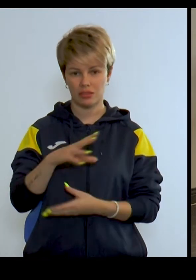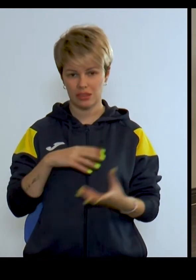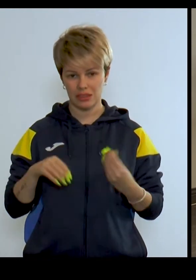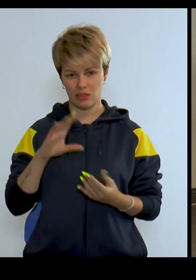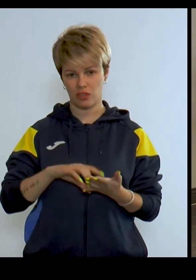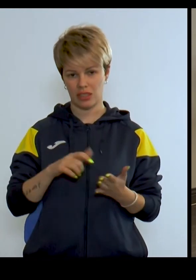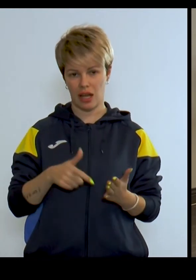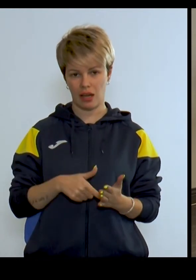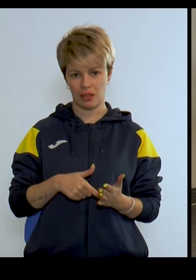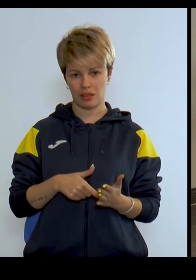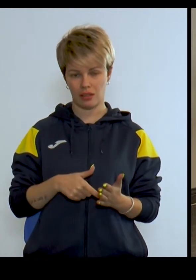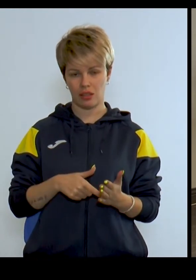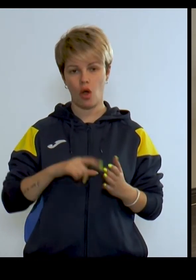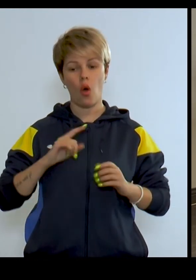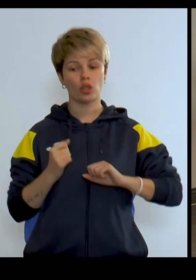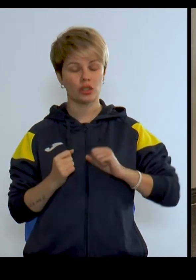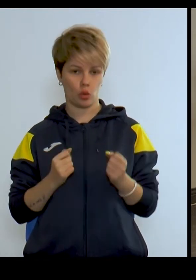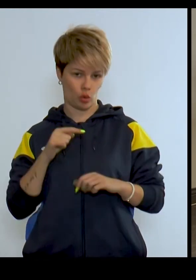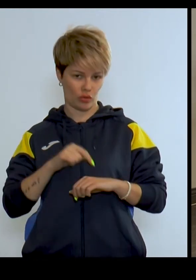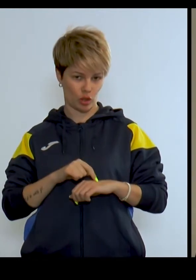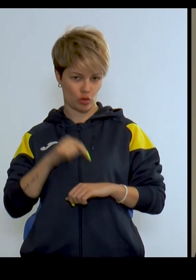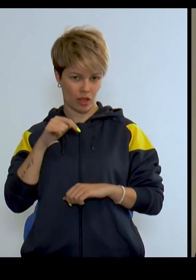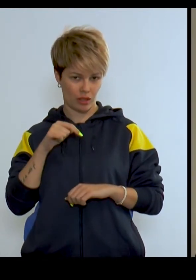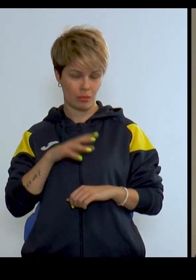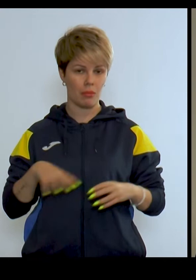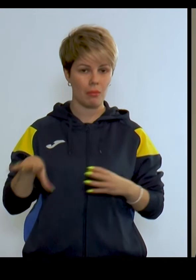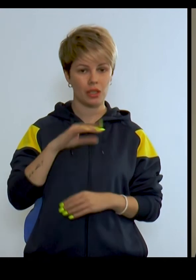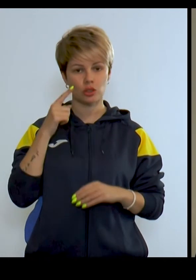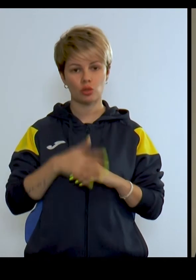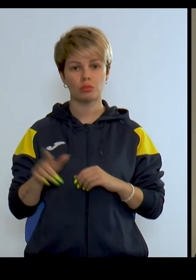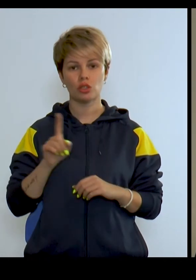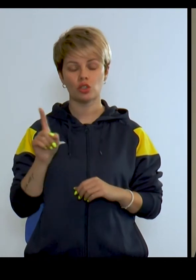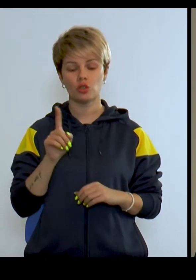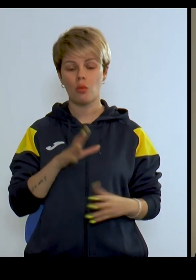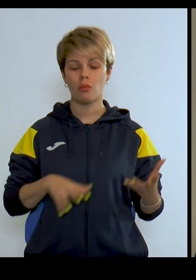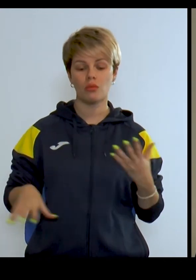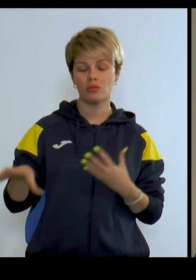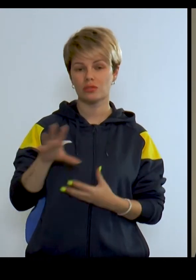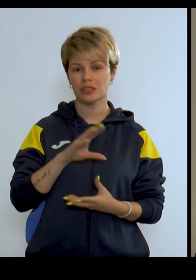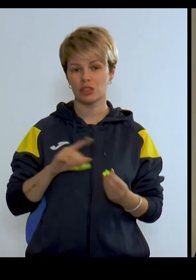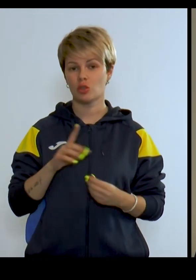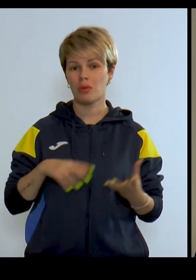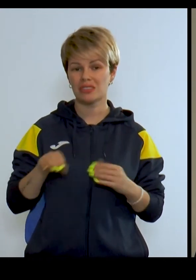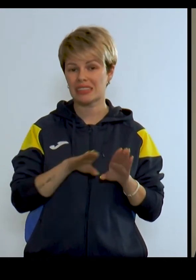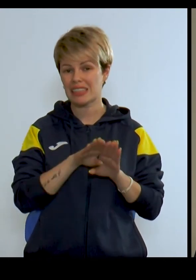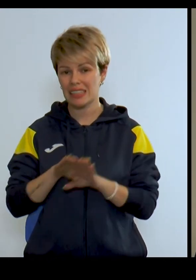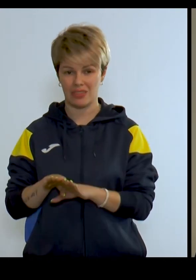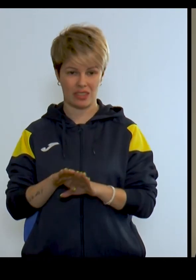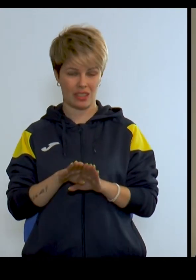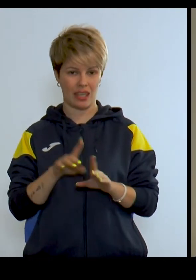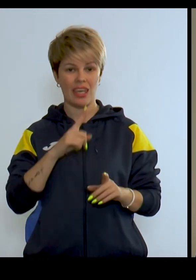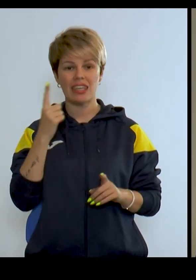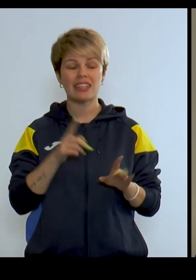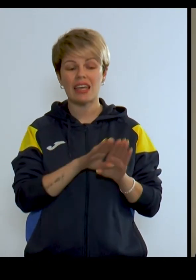всі в залі один одному відчували. Ми зрозуміли, що ми всі рівні, що ми всі